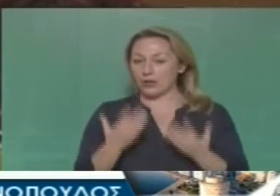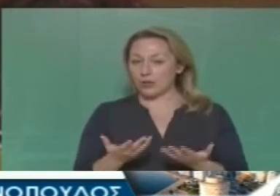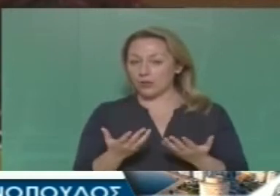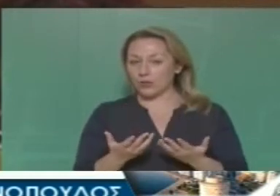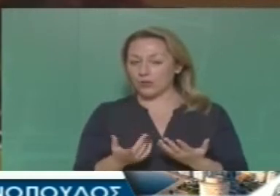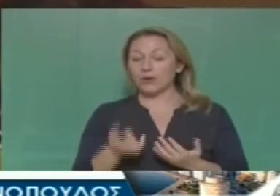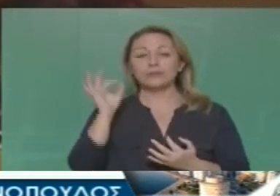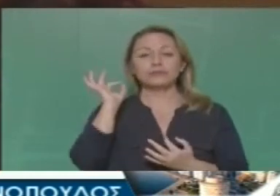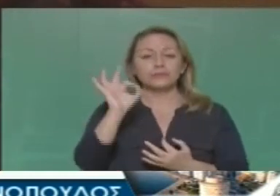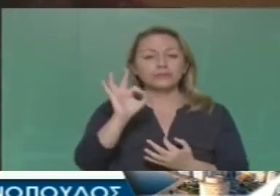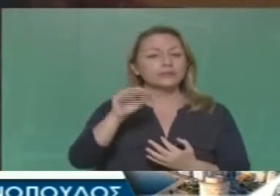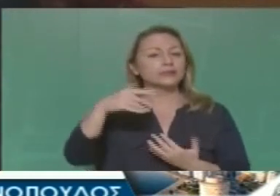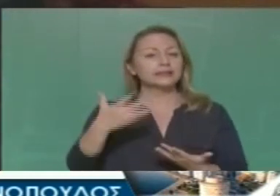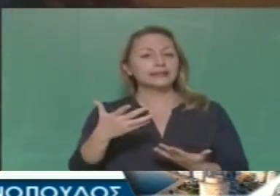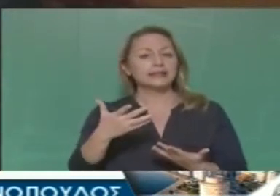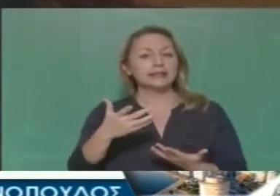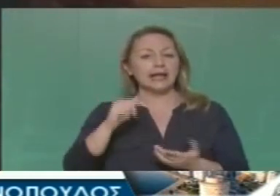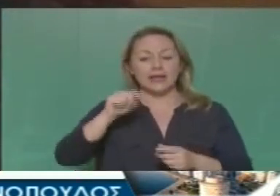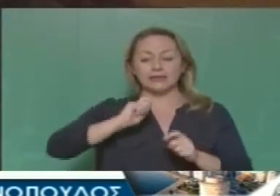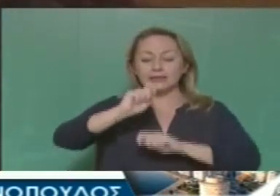τι ακριβώς προχωράνε και τι αφήνουν στην άκρη.